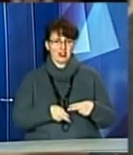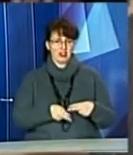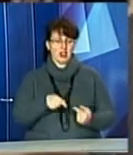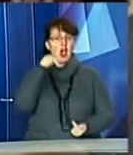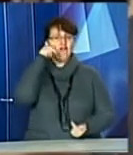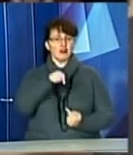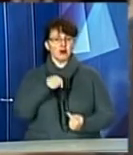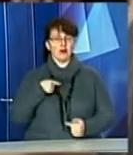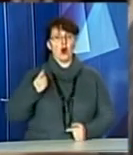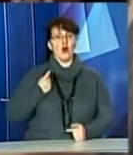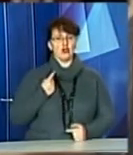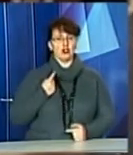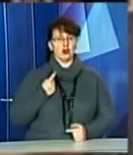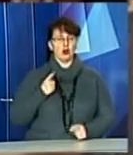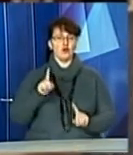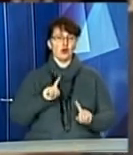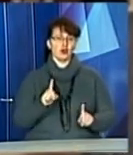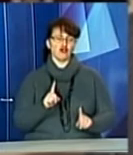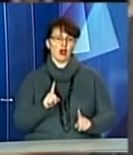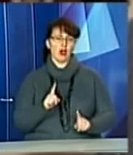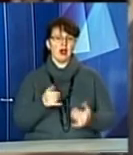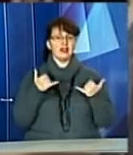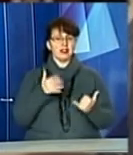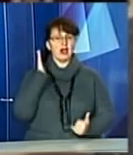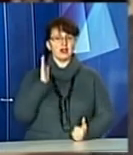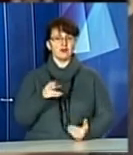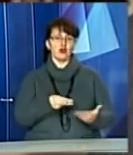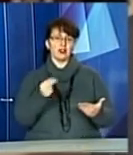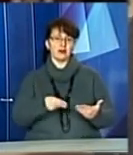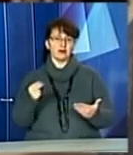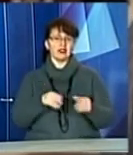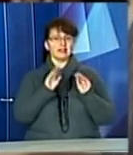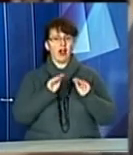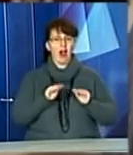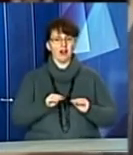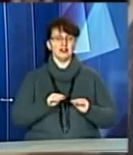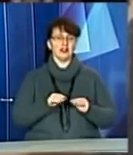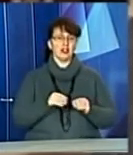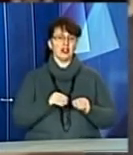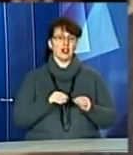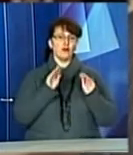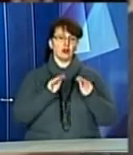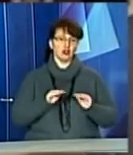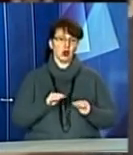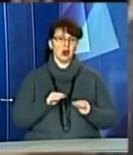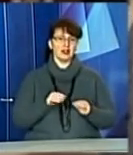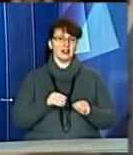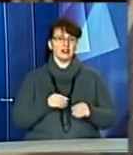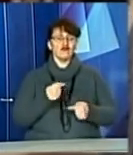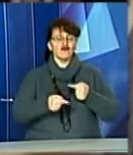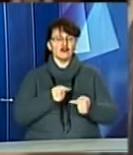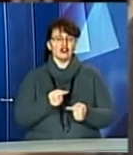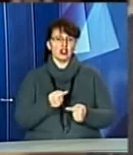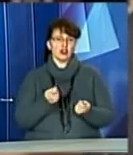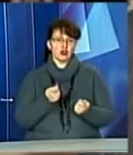Відповідно, ми очікуємо, що зараз будуть підписані всі акти і протоколи. І за деякий час ми отримаємо